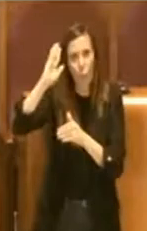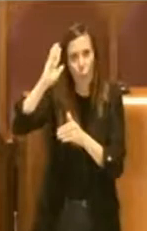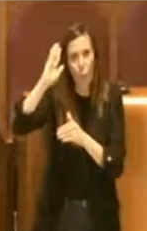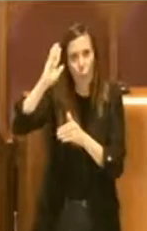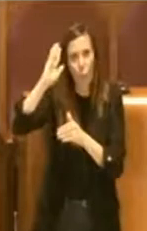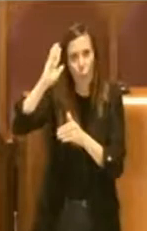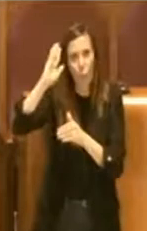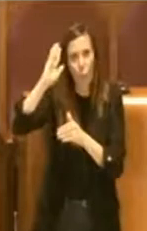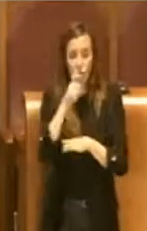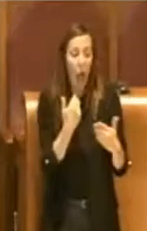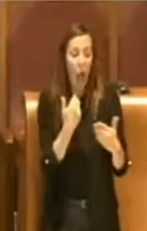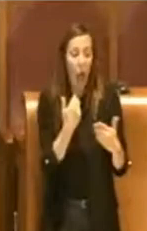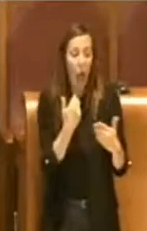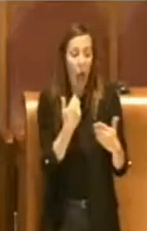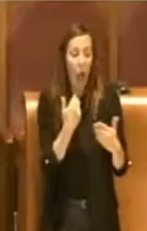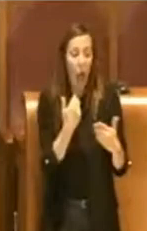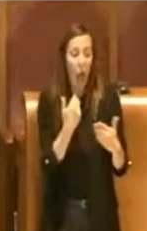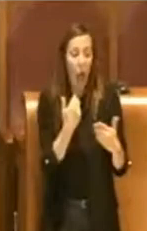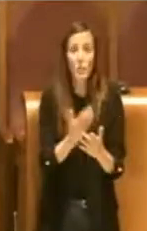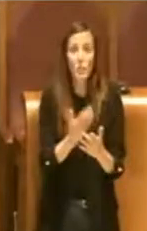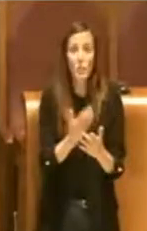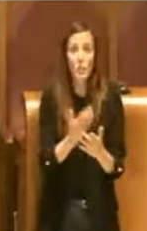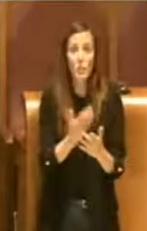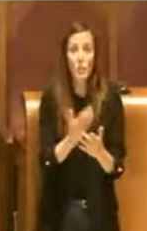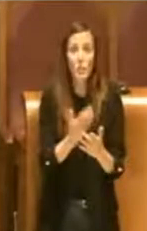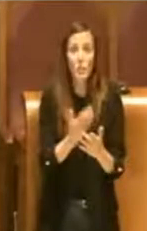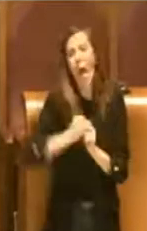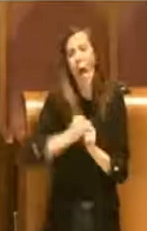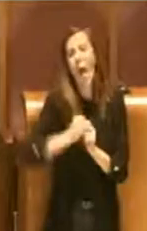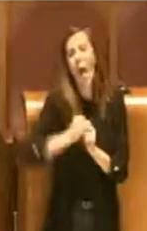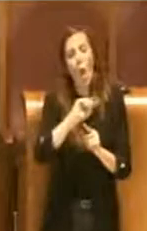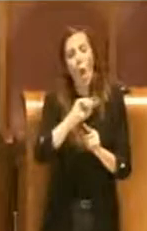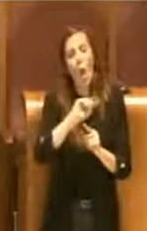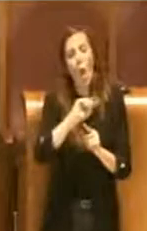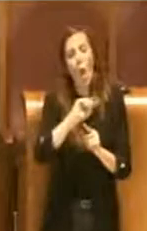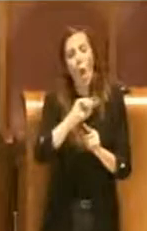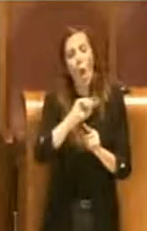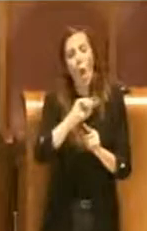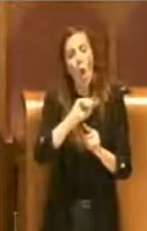non abusive ma non conformi. Grazie.